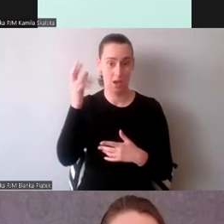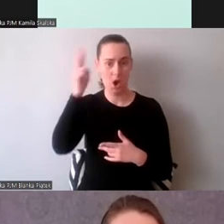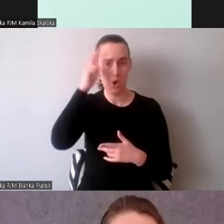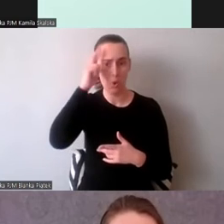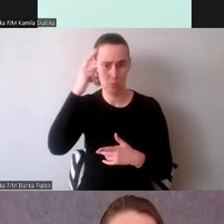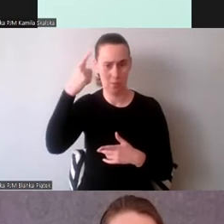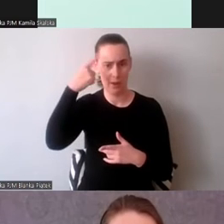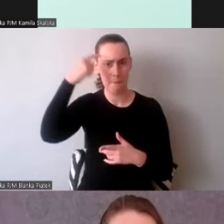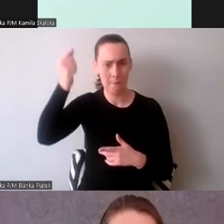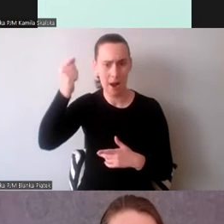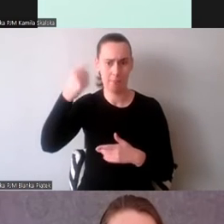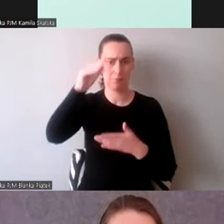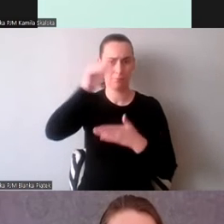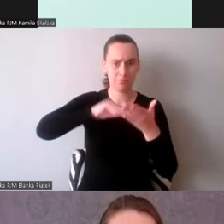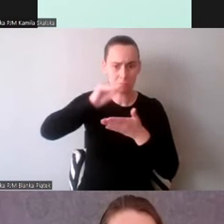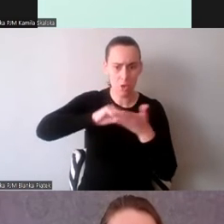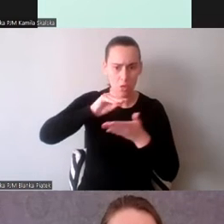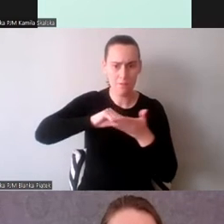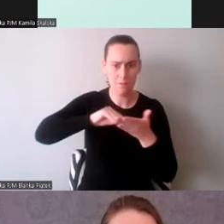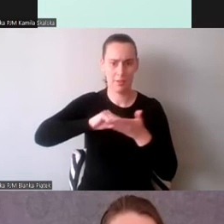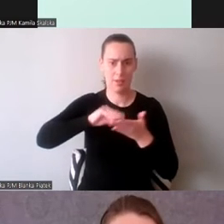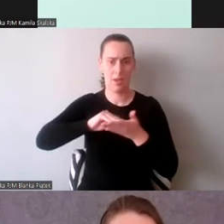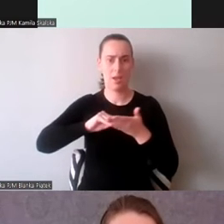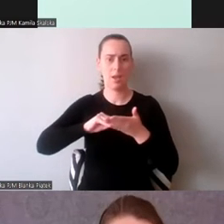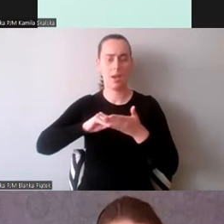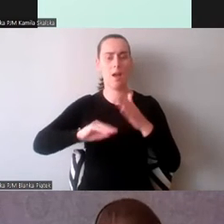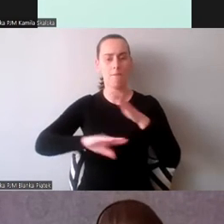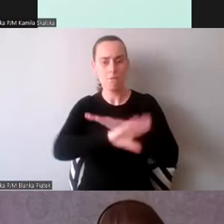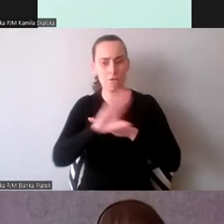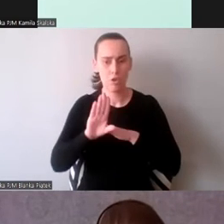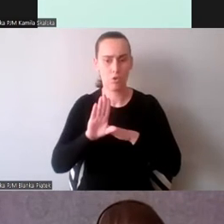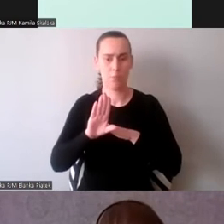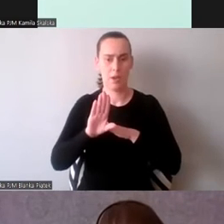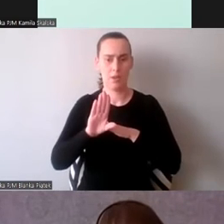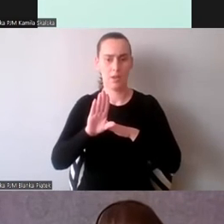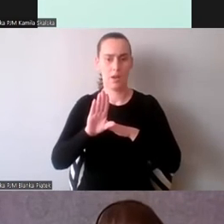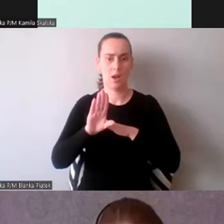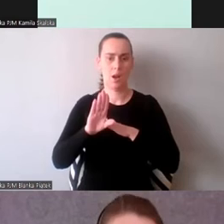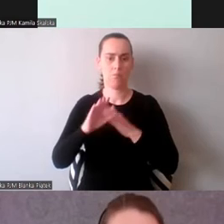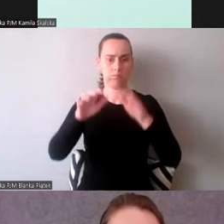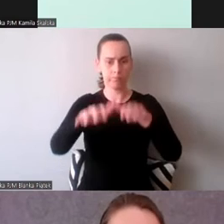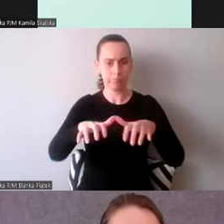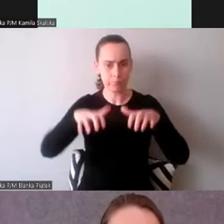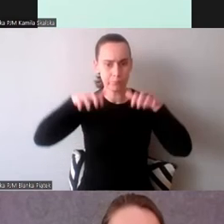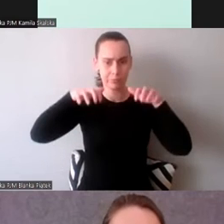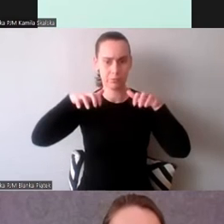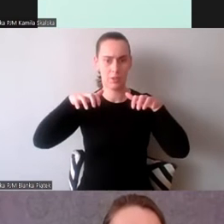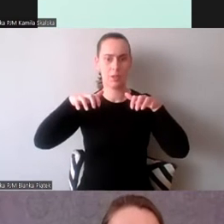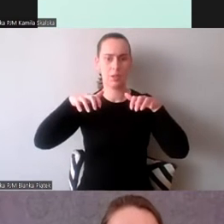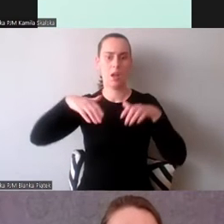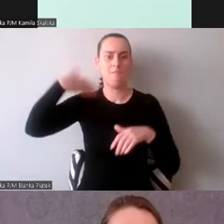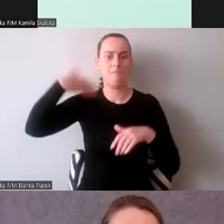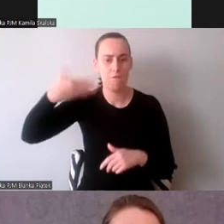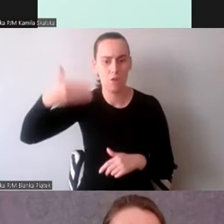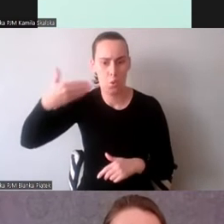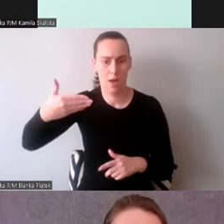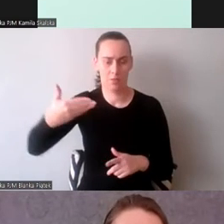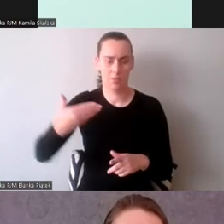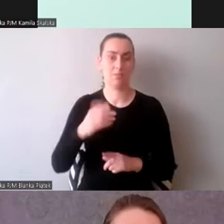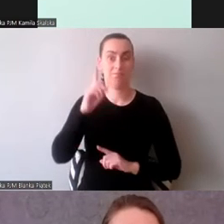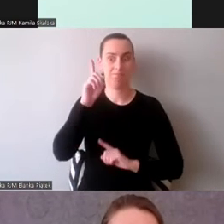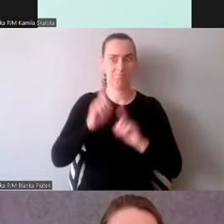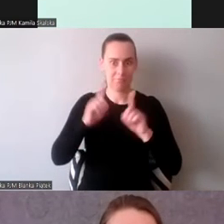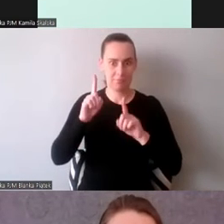wystąpienia publiczne, produkcję wypowiedzi, transfer na dwa języki, czasem jednoczesny,